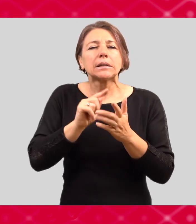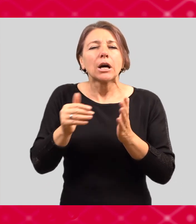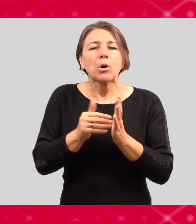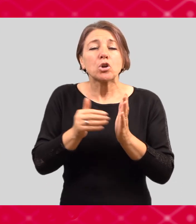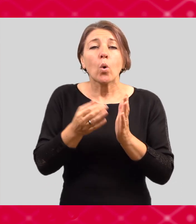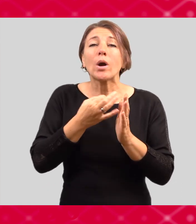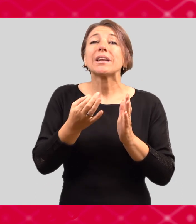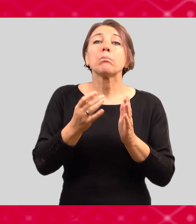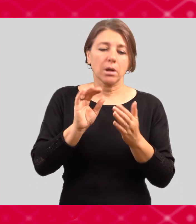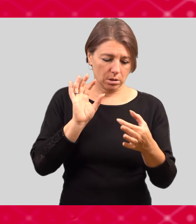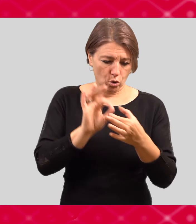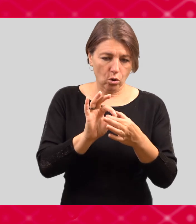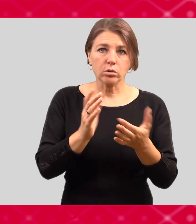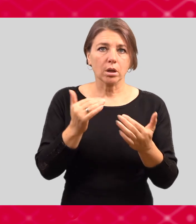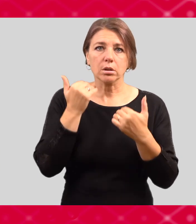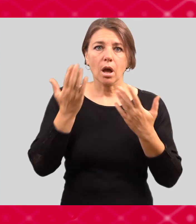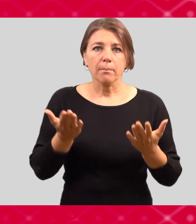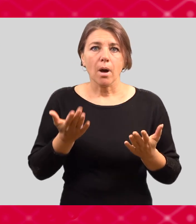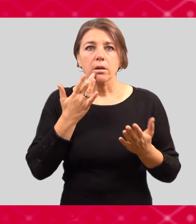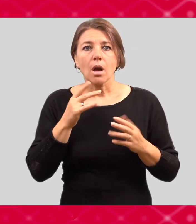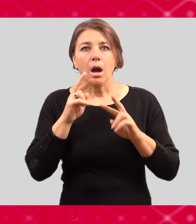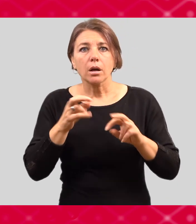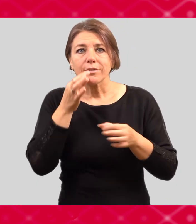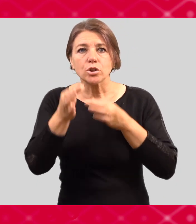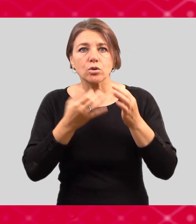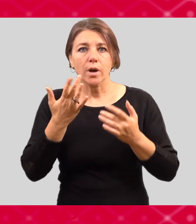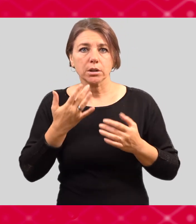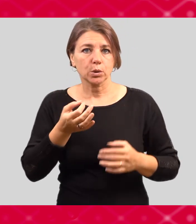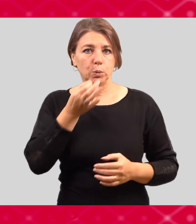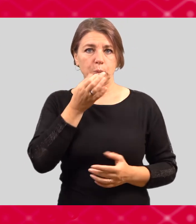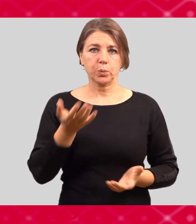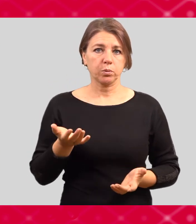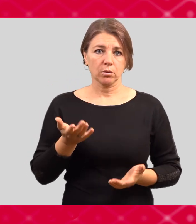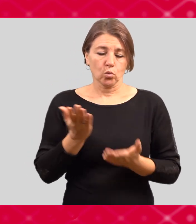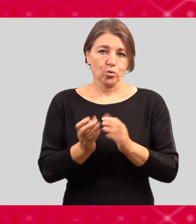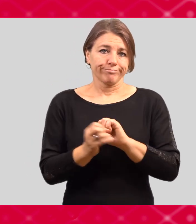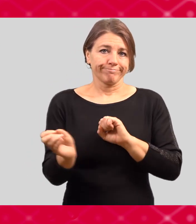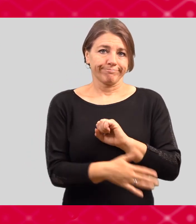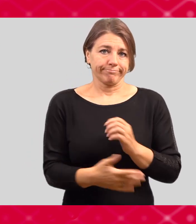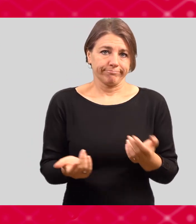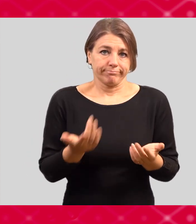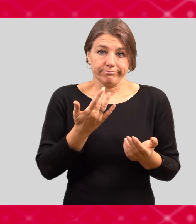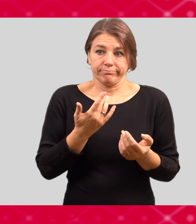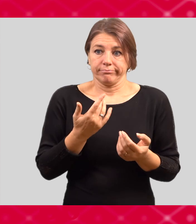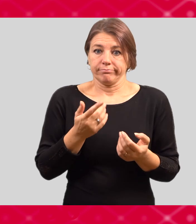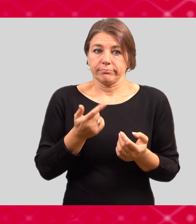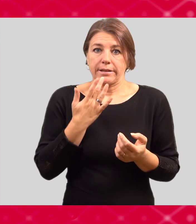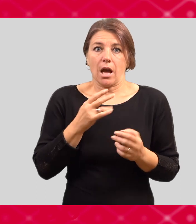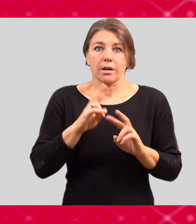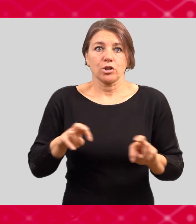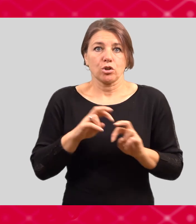Takže pokud opravdu se s něčím takovým setkáte, určitě na sebe uveďte kontakt, aby to oznámení mohlo být prošetřeno